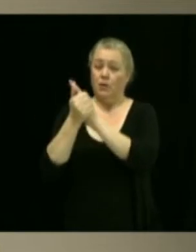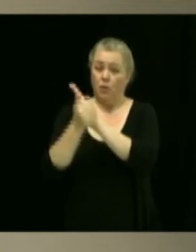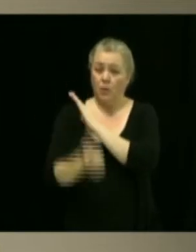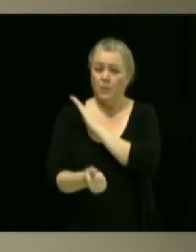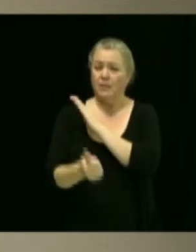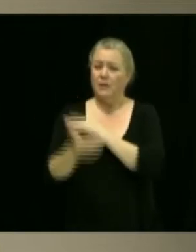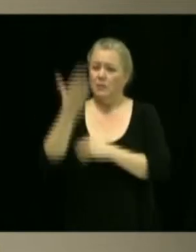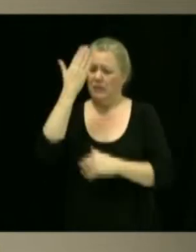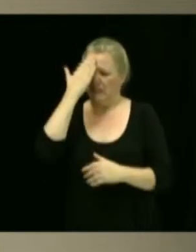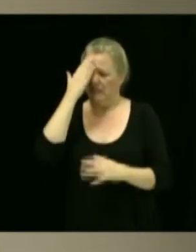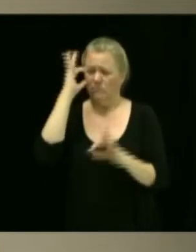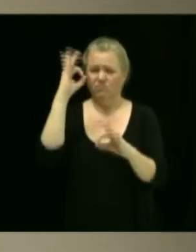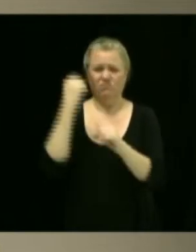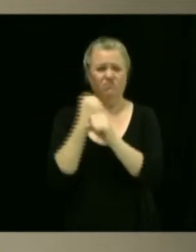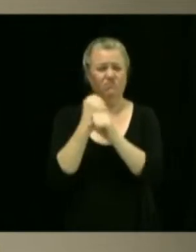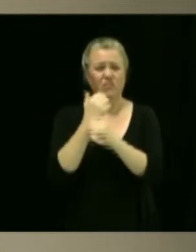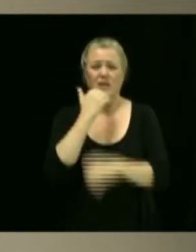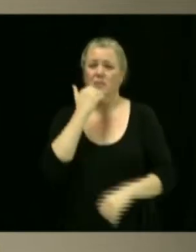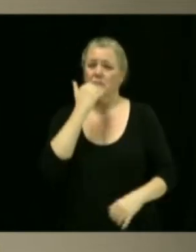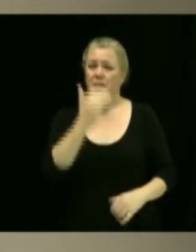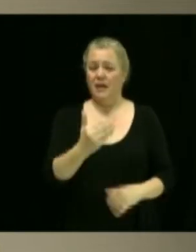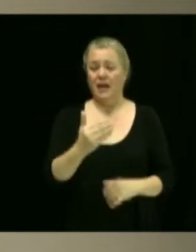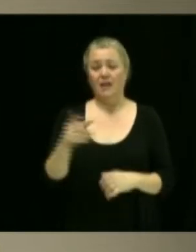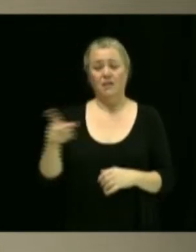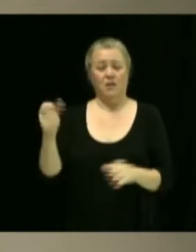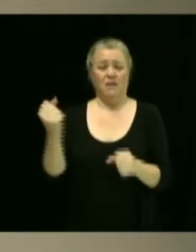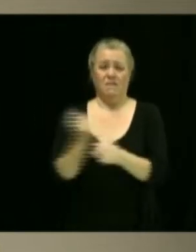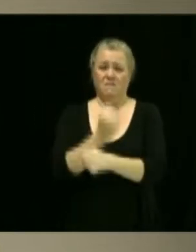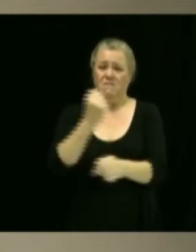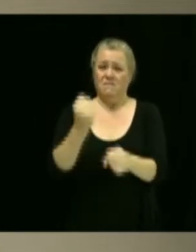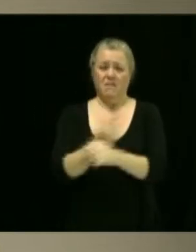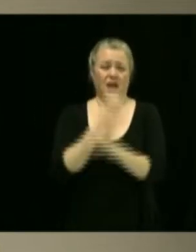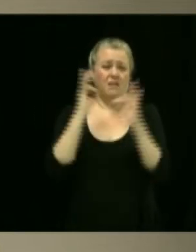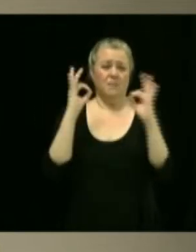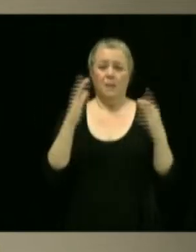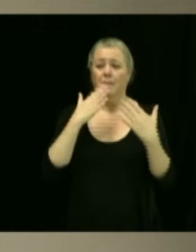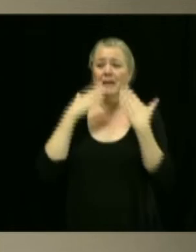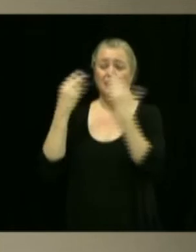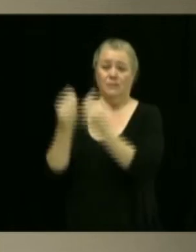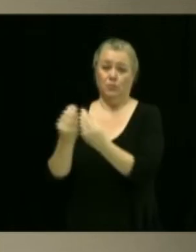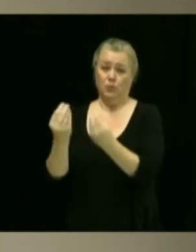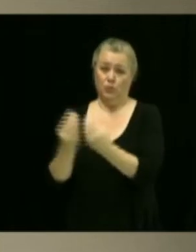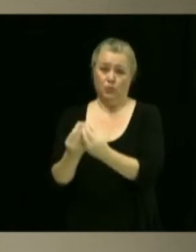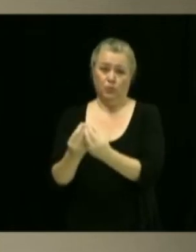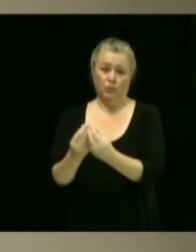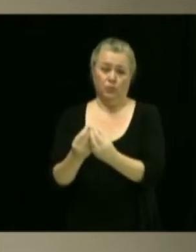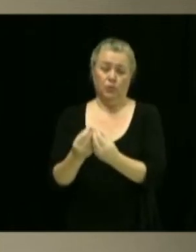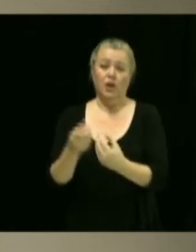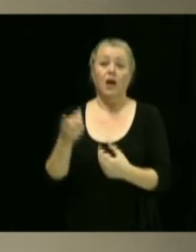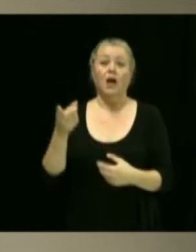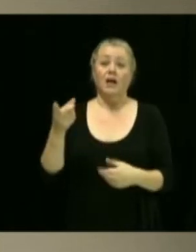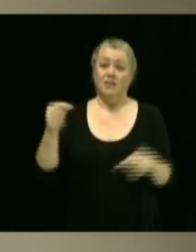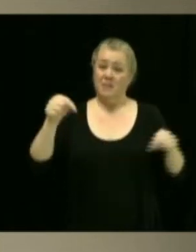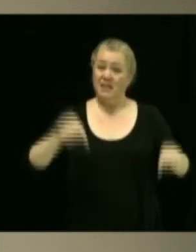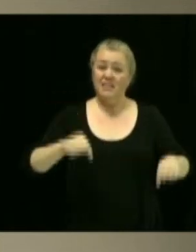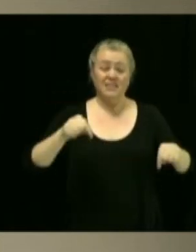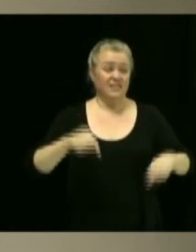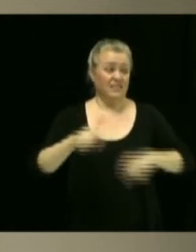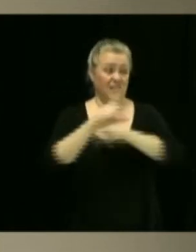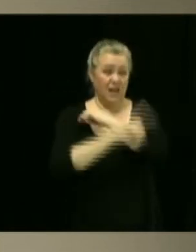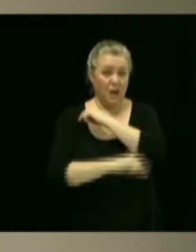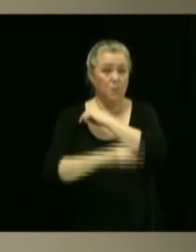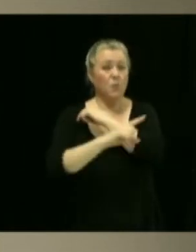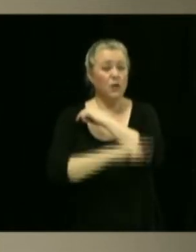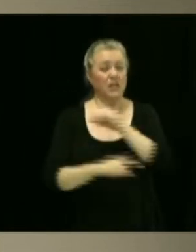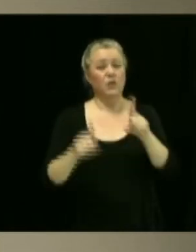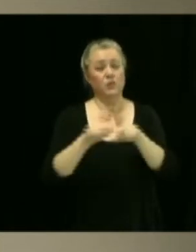général avec brio et nous l'en remercions sincèrement. Sans surprise, M. Pépin était grandement apprécié autant par les employés que le